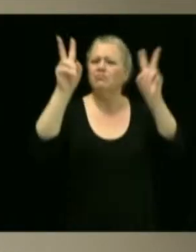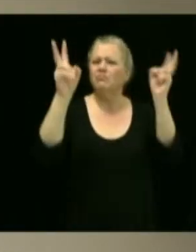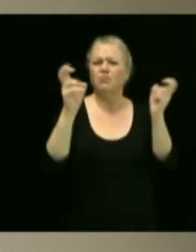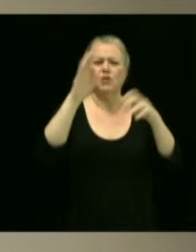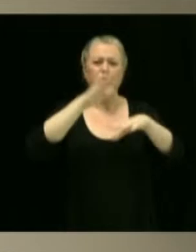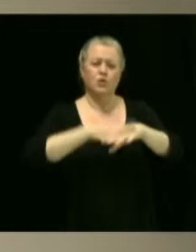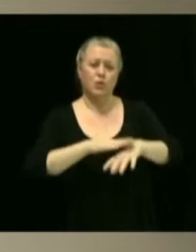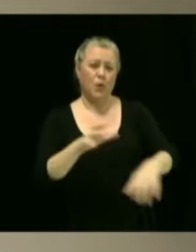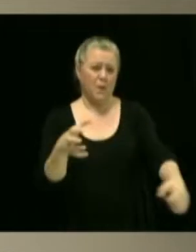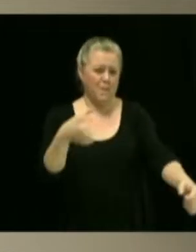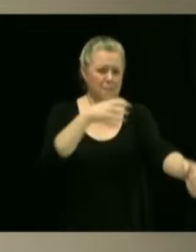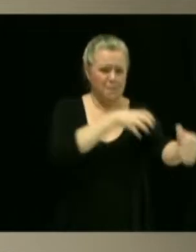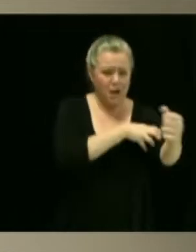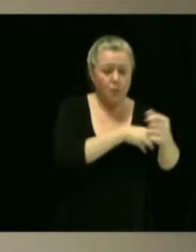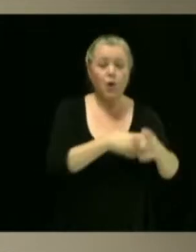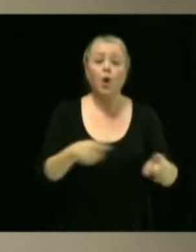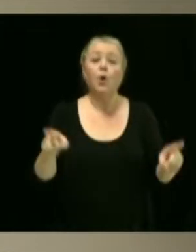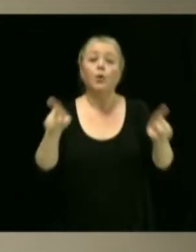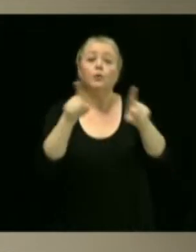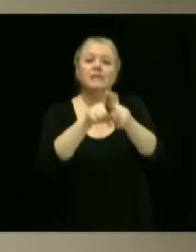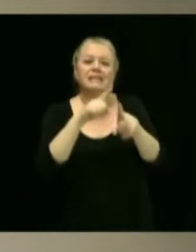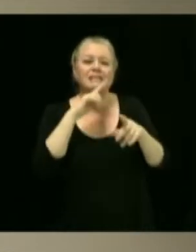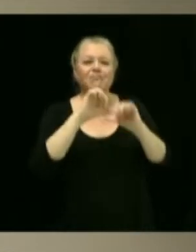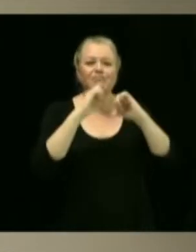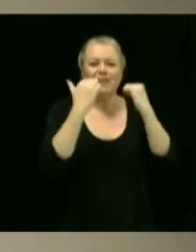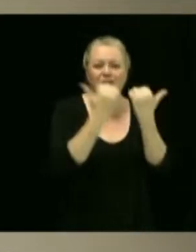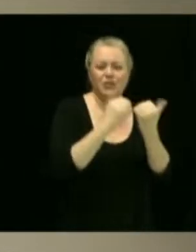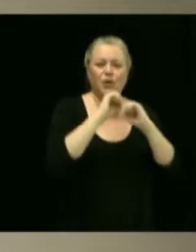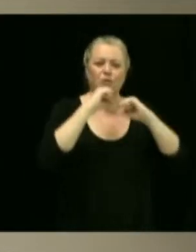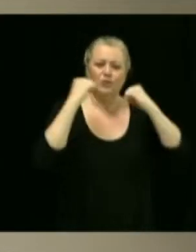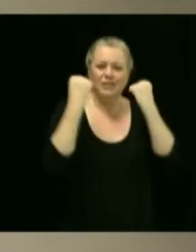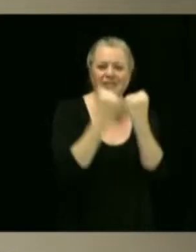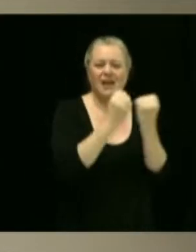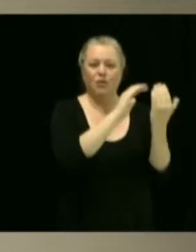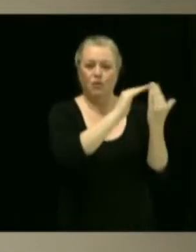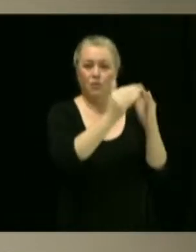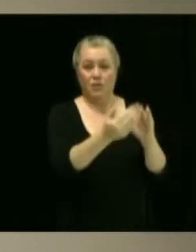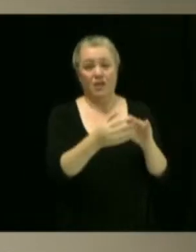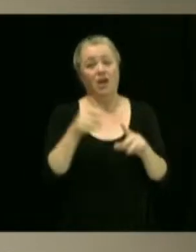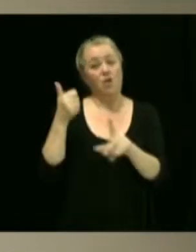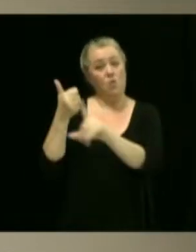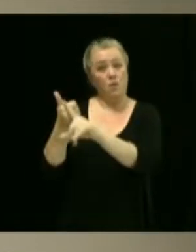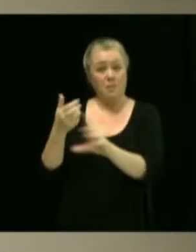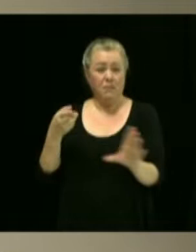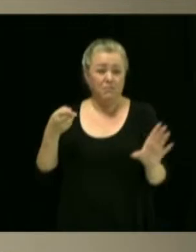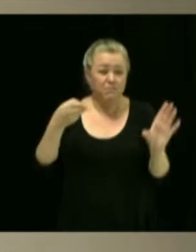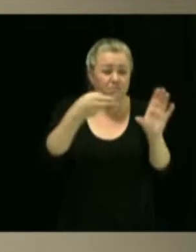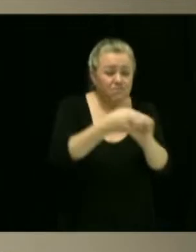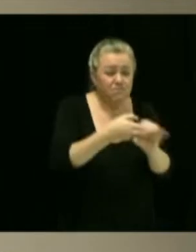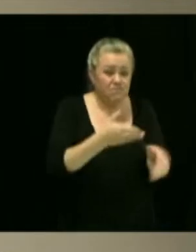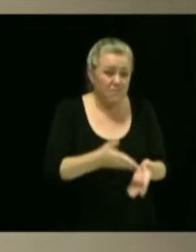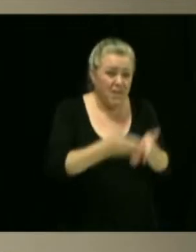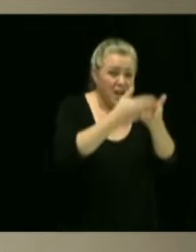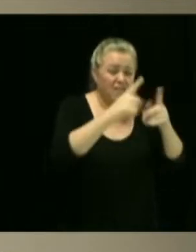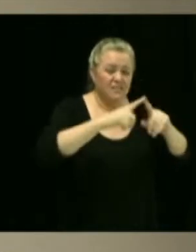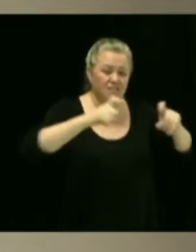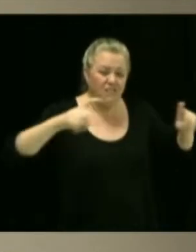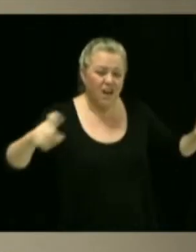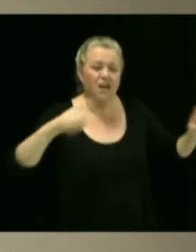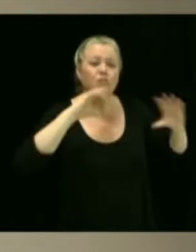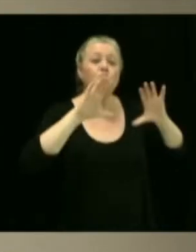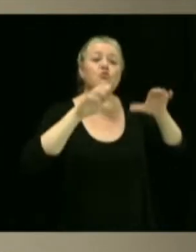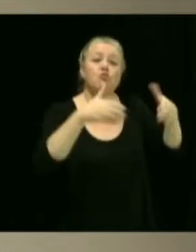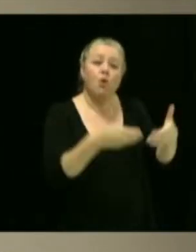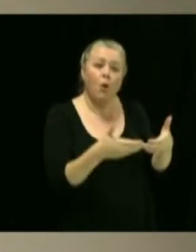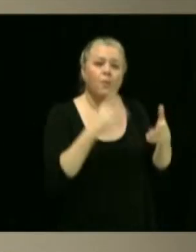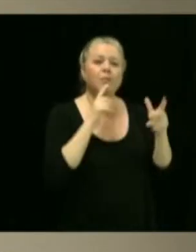Bill Ninax a été un acteur engagé dans la mise sur pied dans la région de nombreux groupes de défense des droits, des coopératives et d'organismes